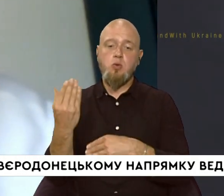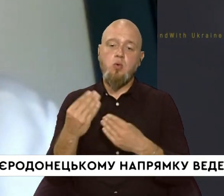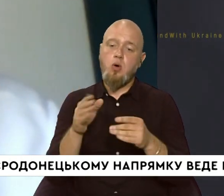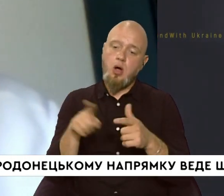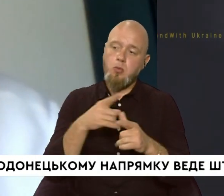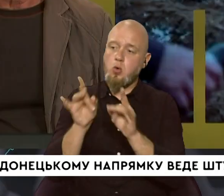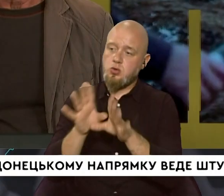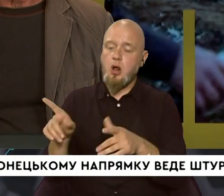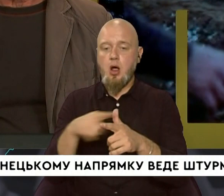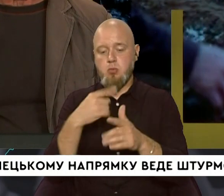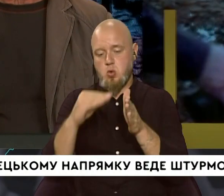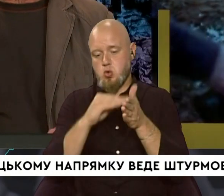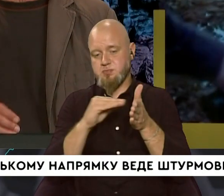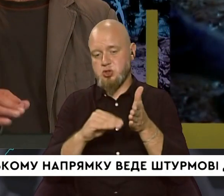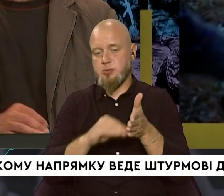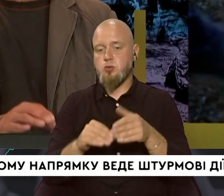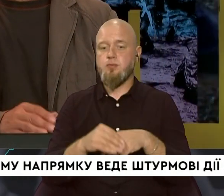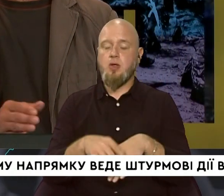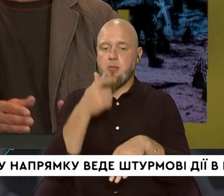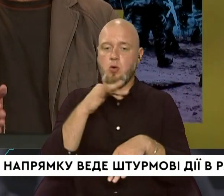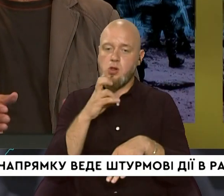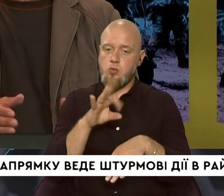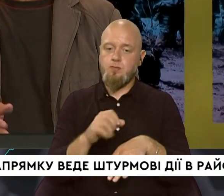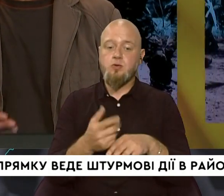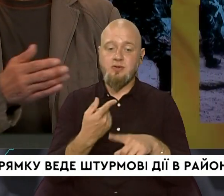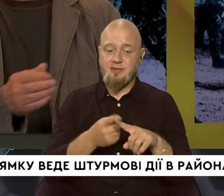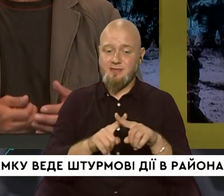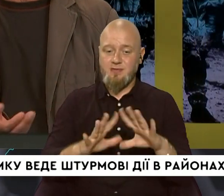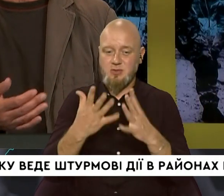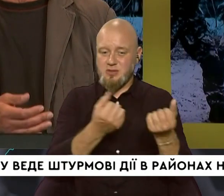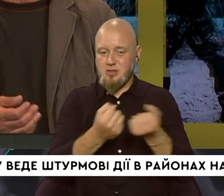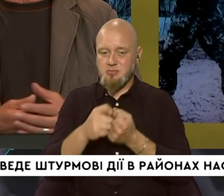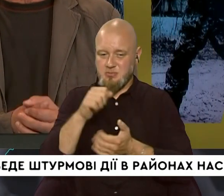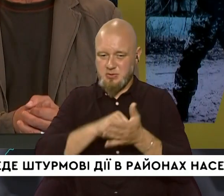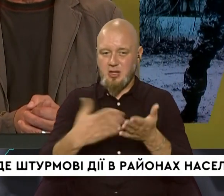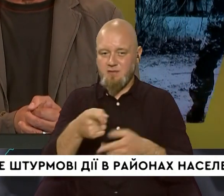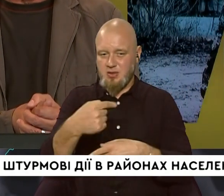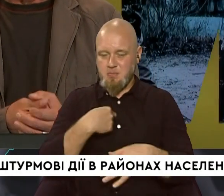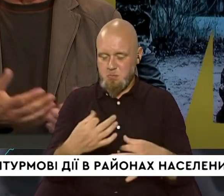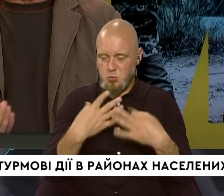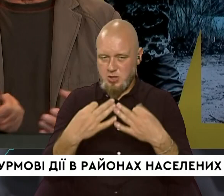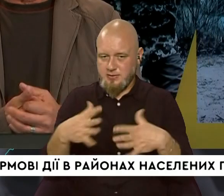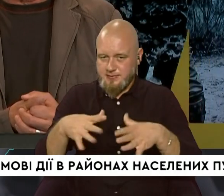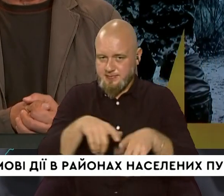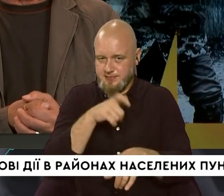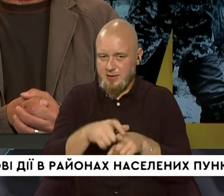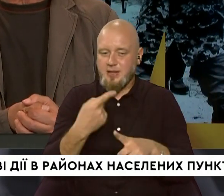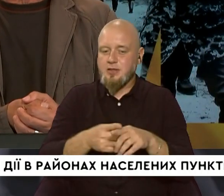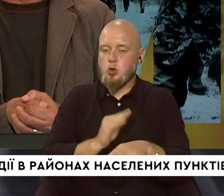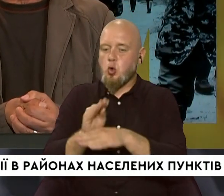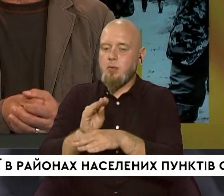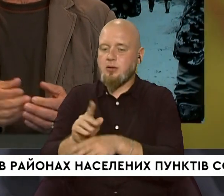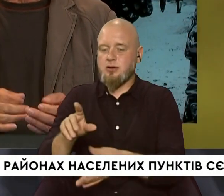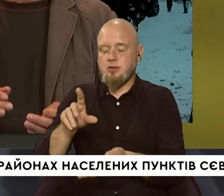розкажемо, або розпишемо. Пані Олено, оскільки це відбулася затримка з причин, які ви нам пояснили, цих доплат